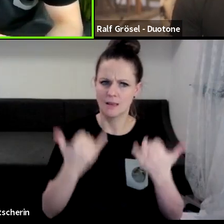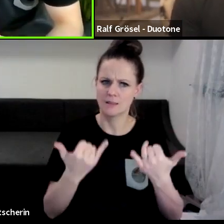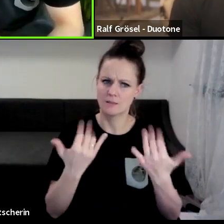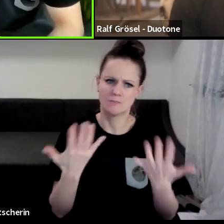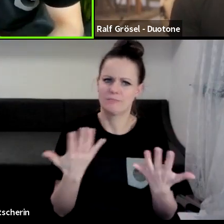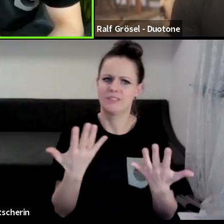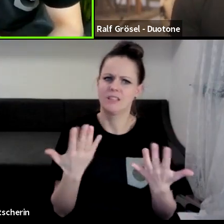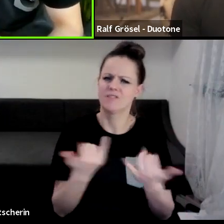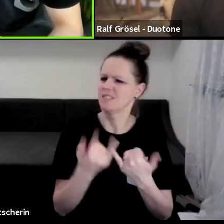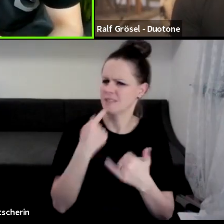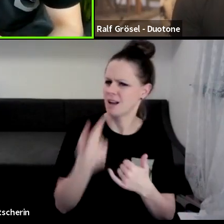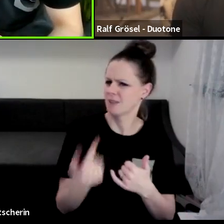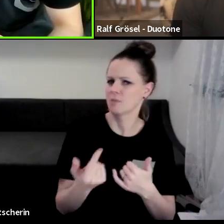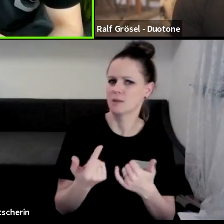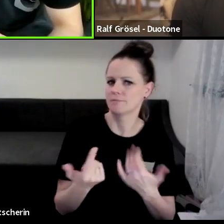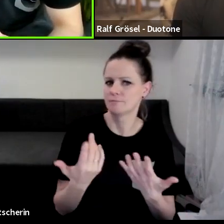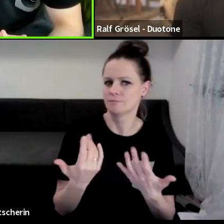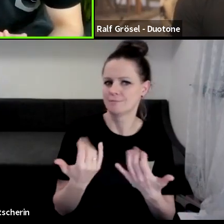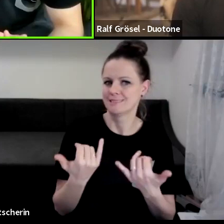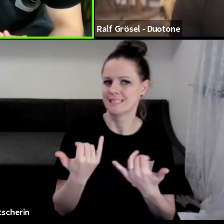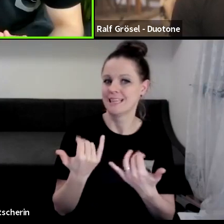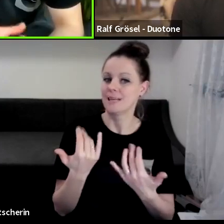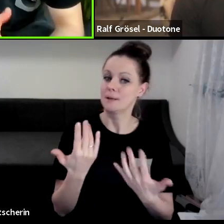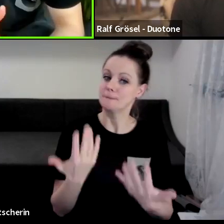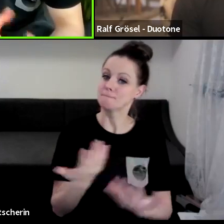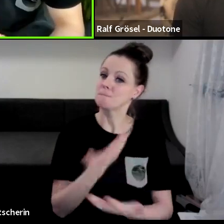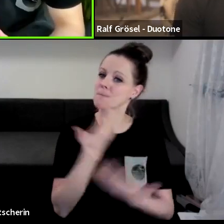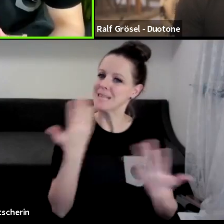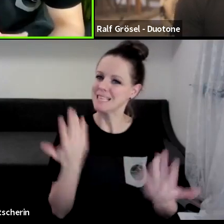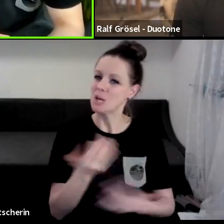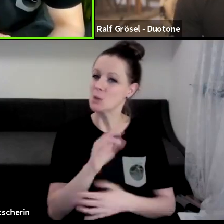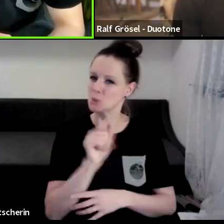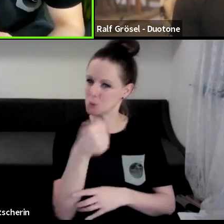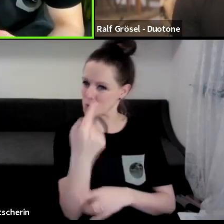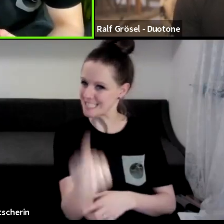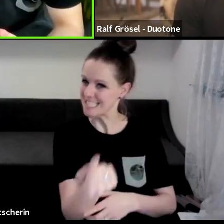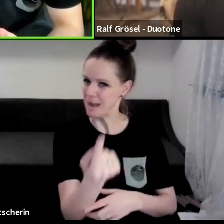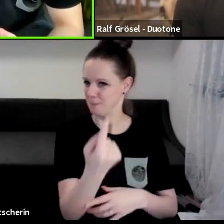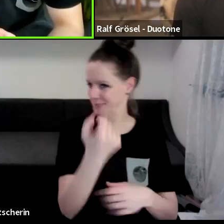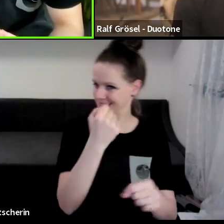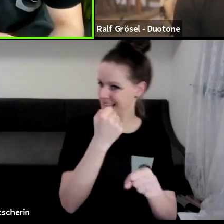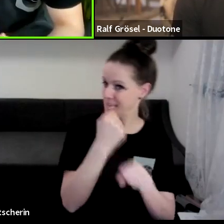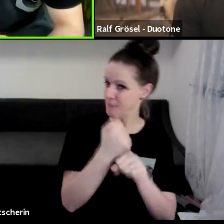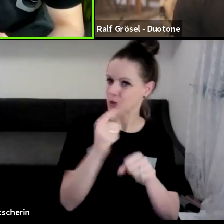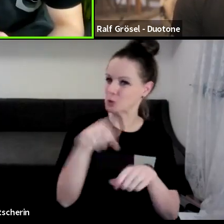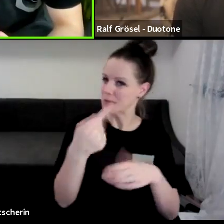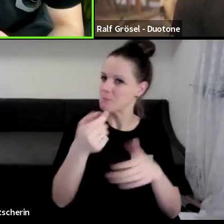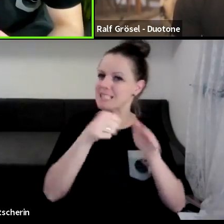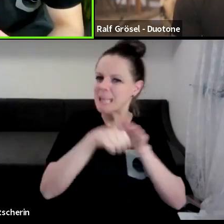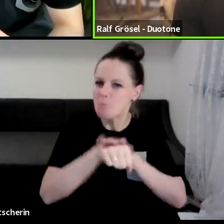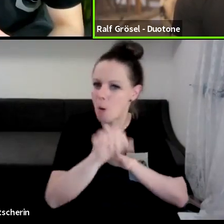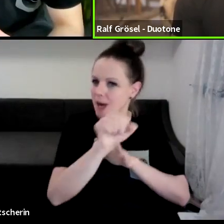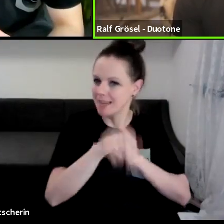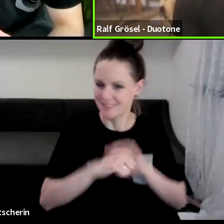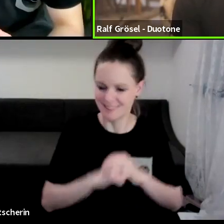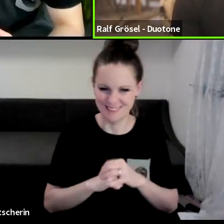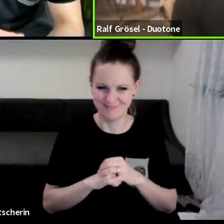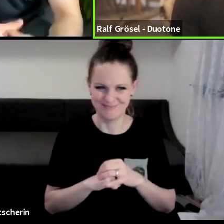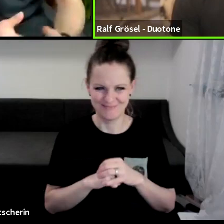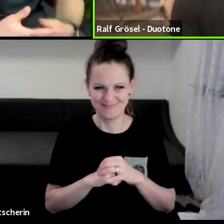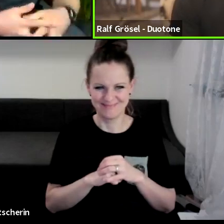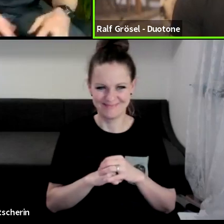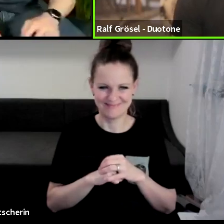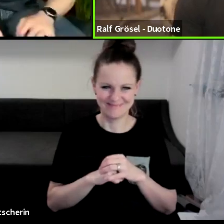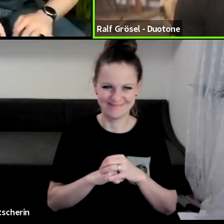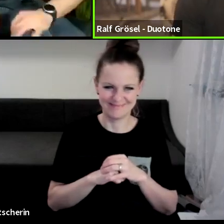wie sagt man, sind unter deinem Fittichen geboren? Schreibt man sich am Rücken? das ist nicht so.